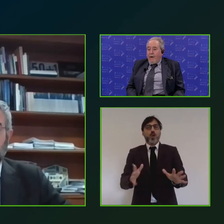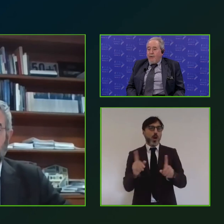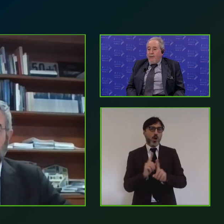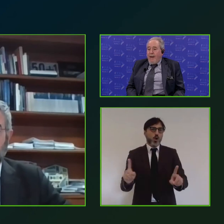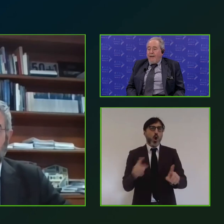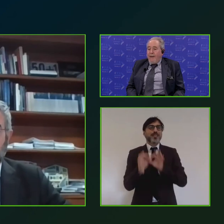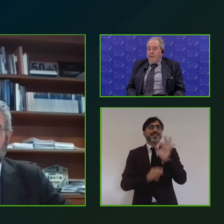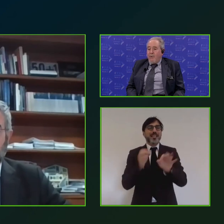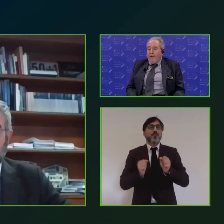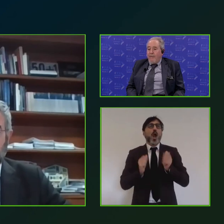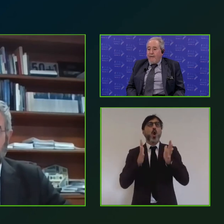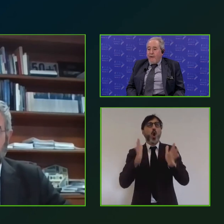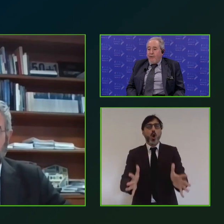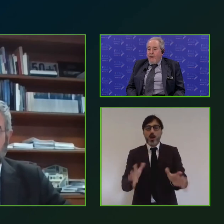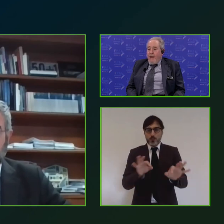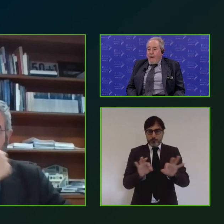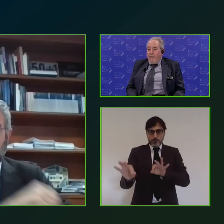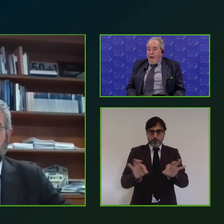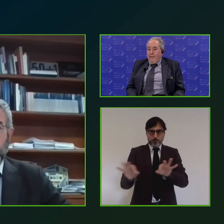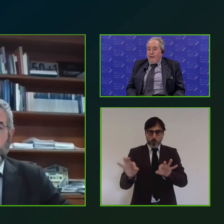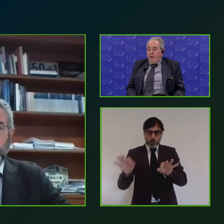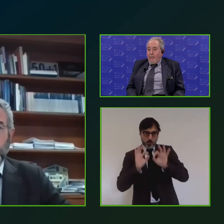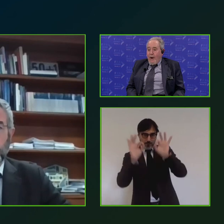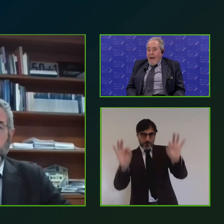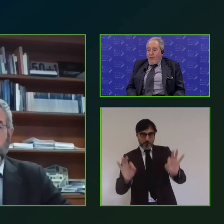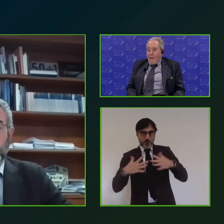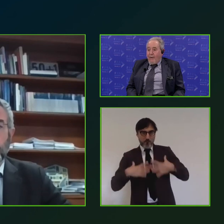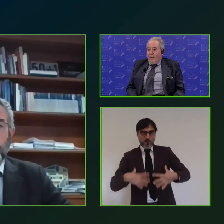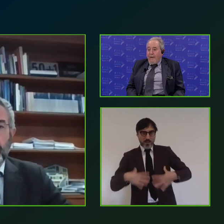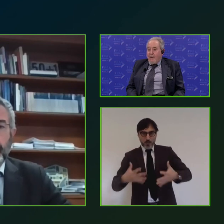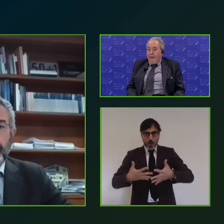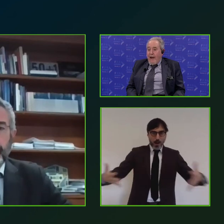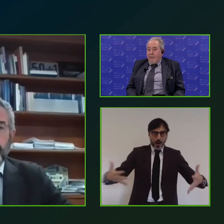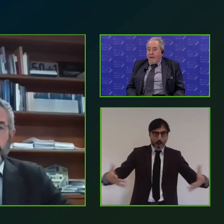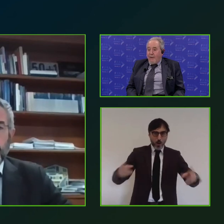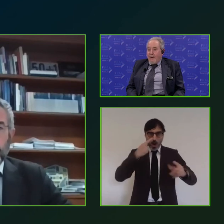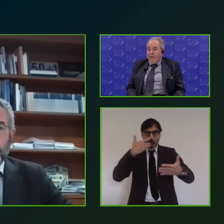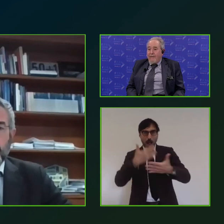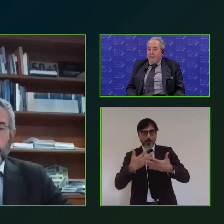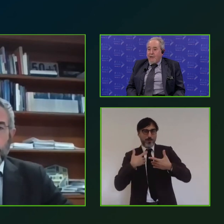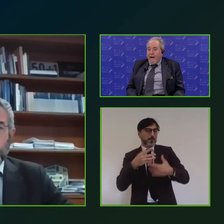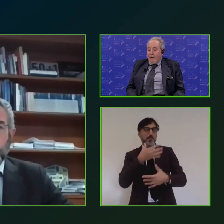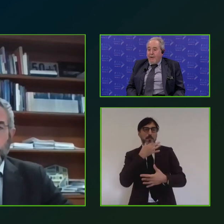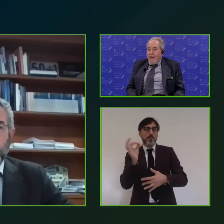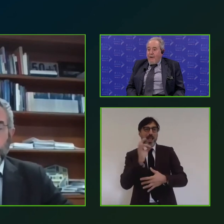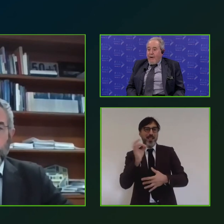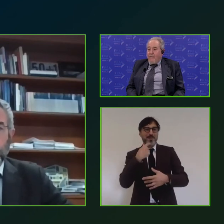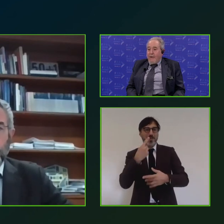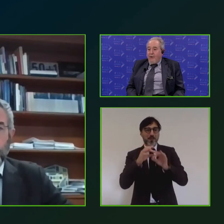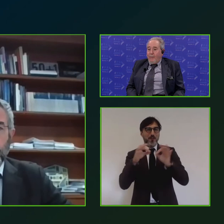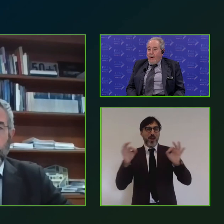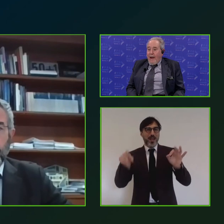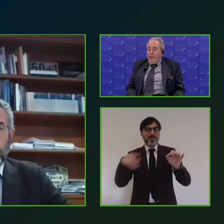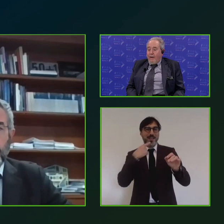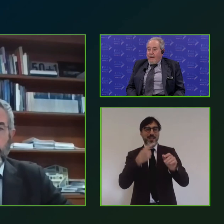avere il coraggio di prendere le misure del vestito e non fare un vestito troppo largo quella bellissima metafora di quella frase che ci ha letto di fare un